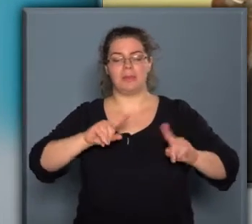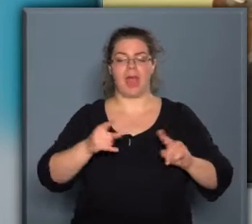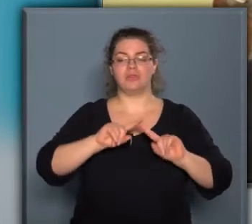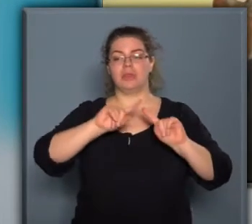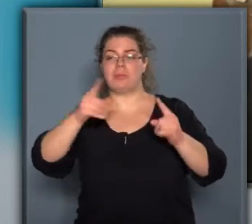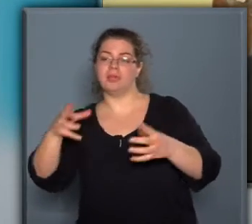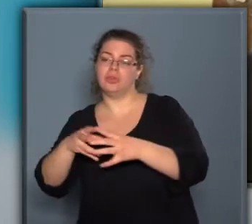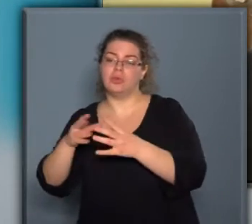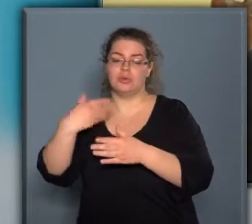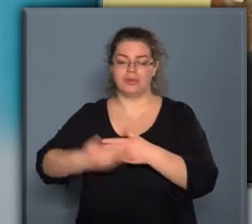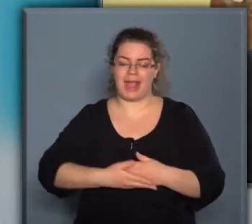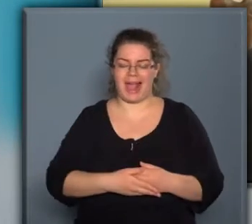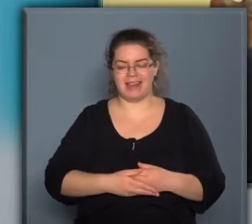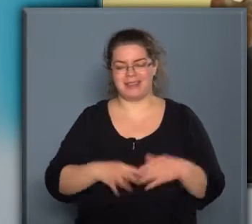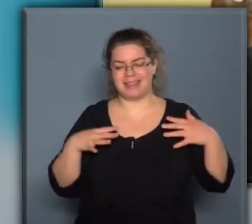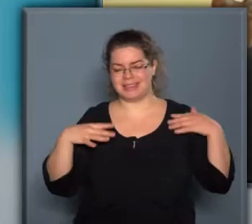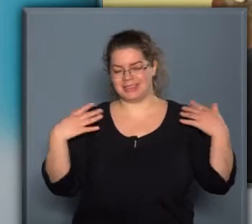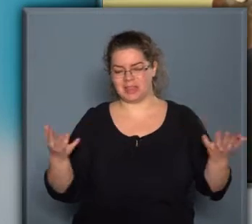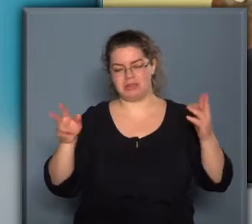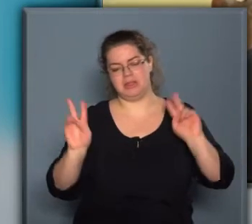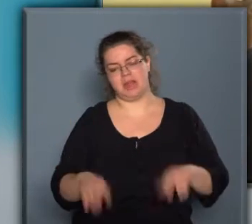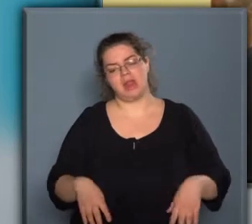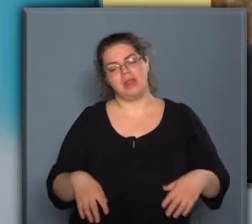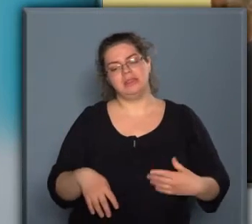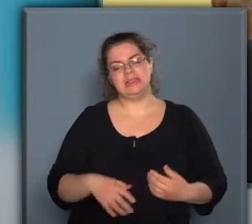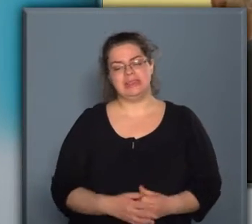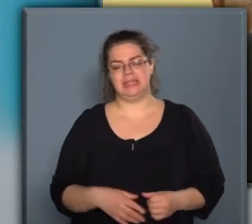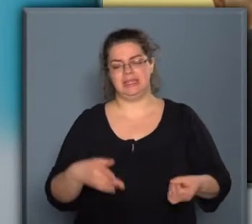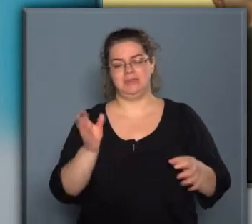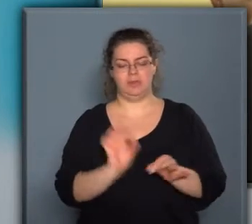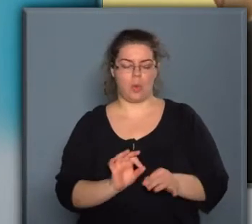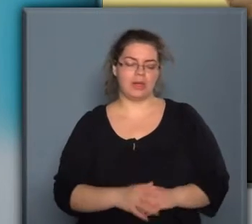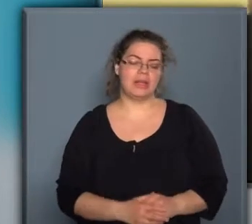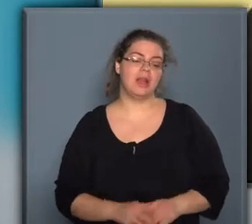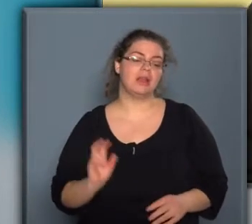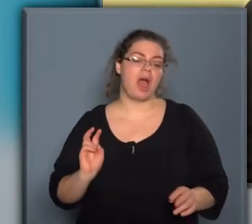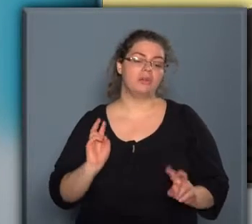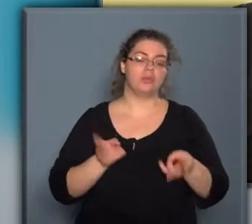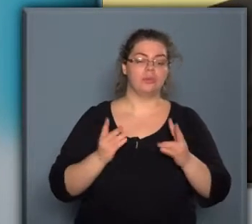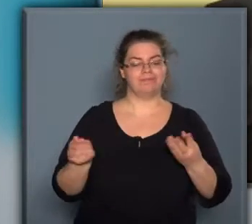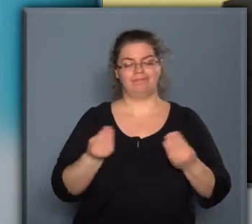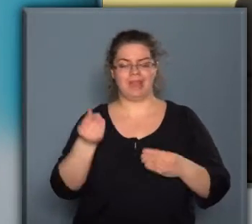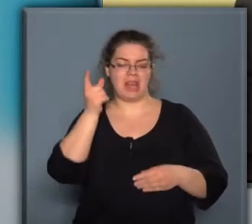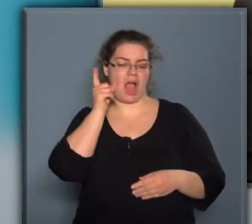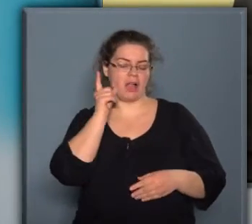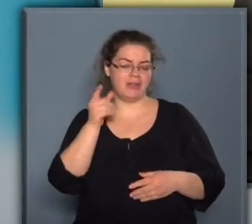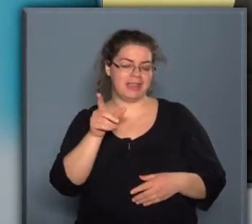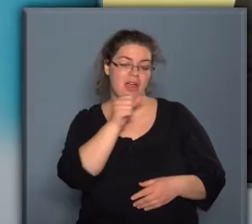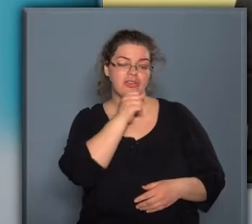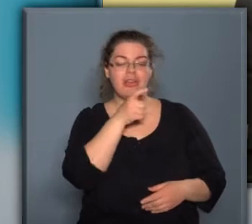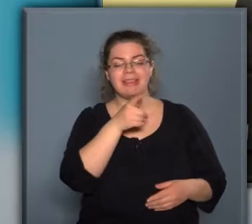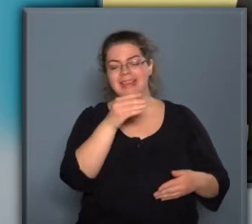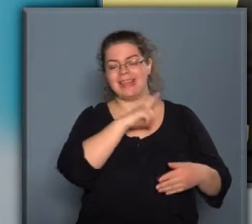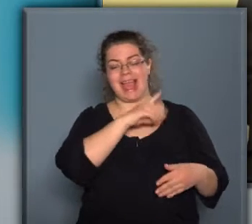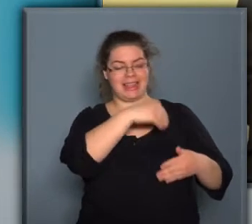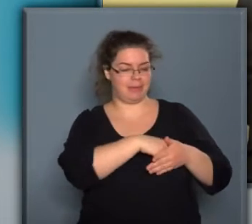másik közönség előtt, ez egy nagy, relatív történet. Az, hogy mi lakozik a saci lelkében, azt